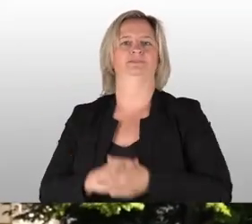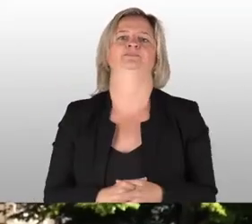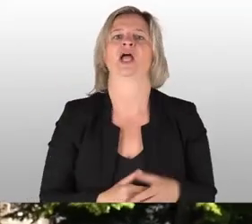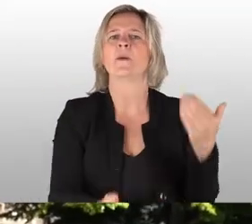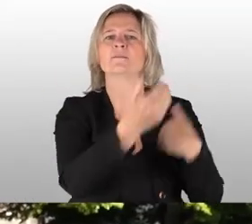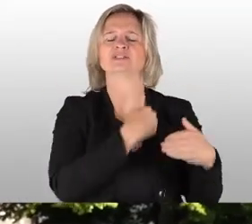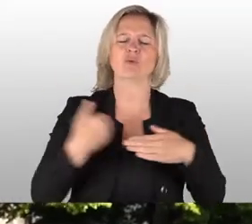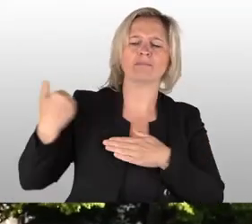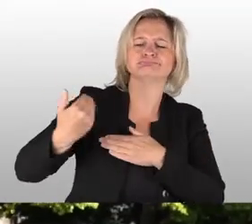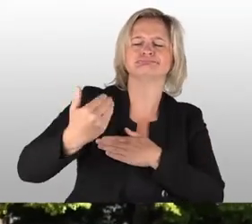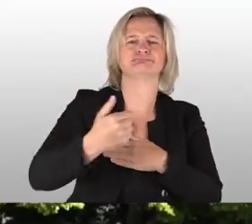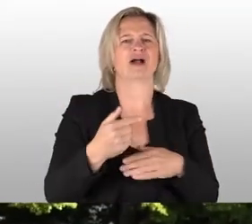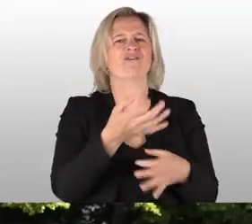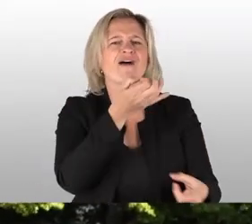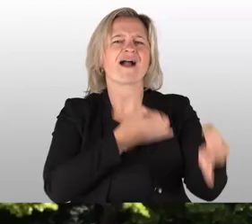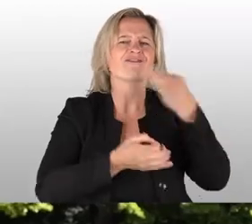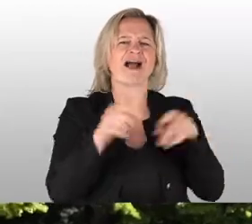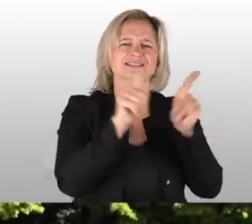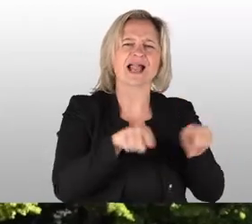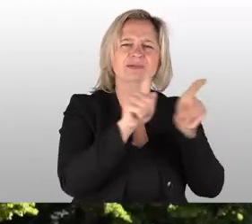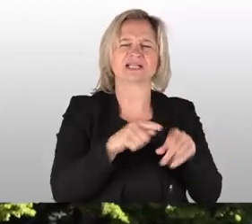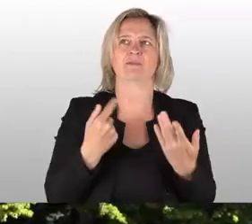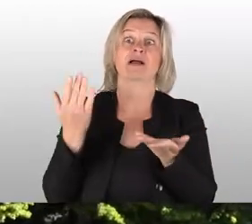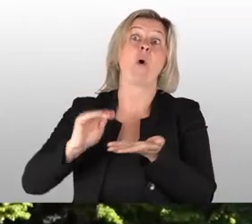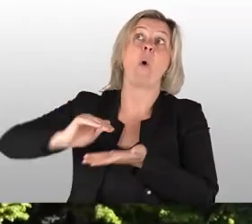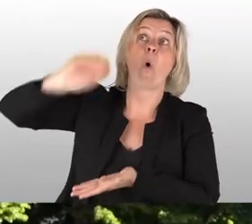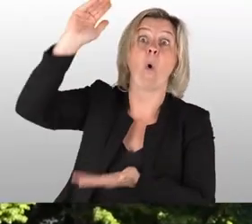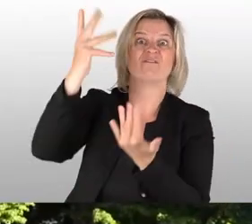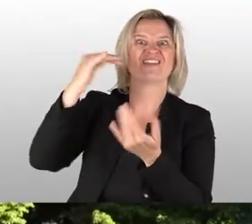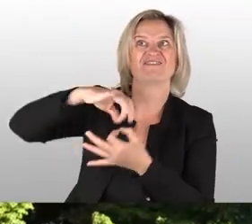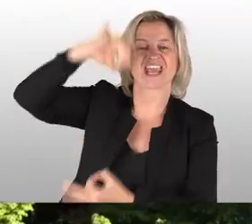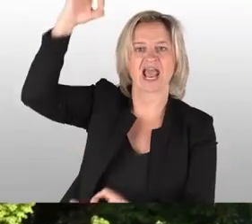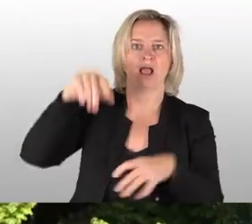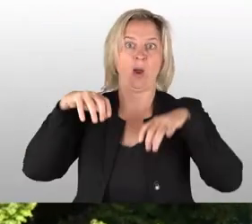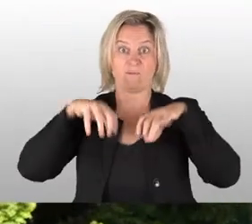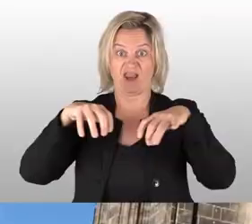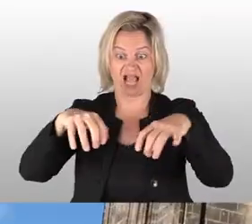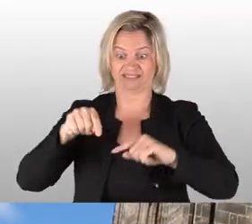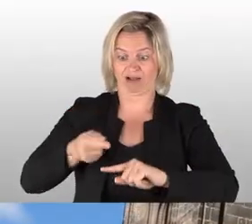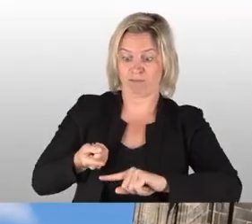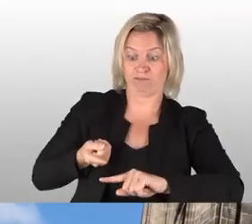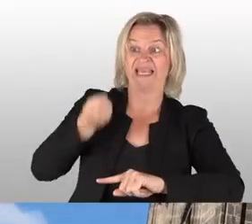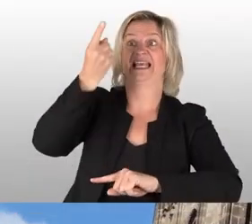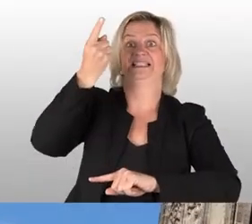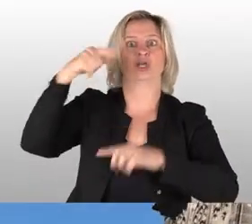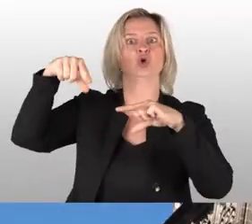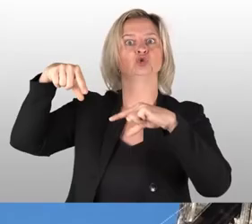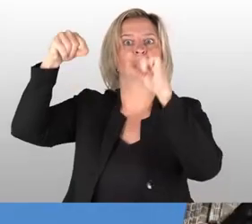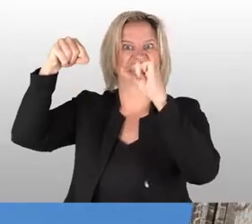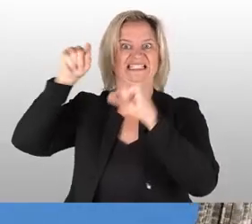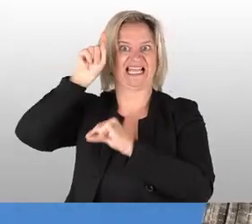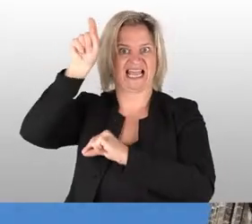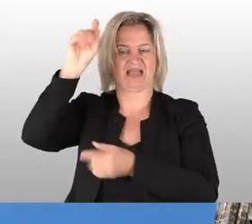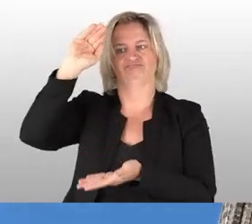bezüglich der Farbe des Doms. Wie hoch ist er denn? Also ab Pflaster gerechnet bis zur Domspitze hoch